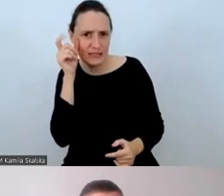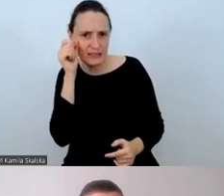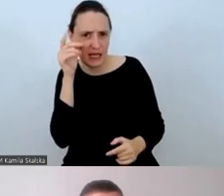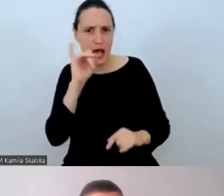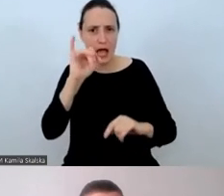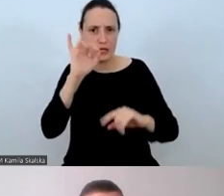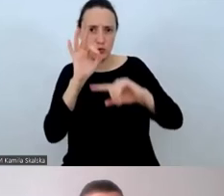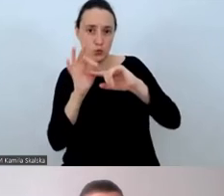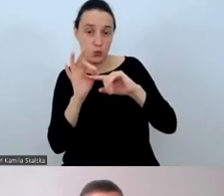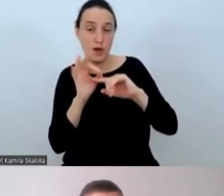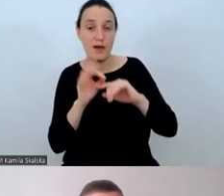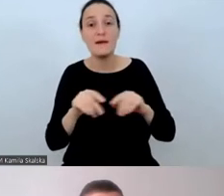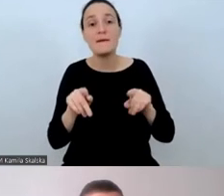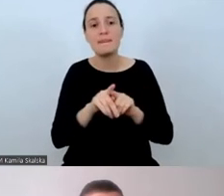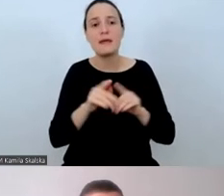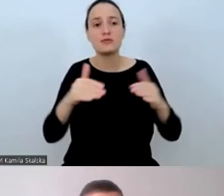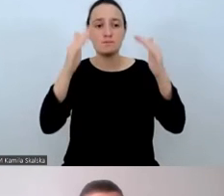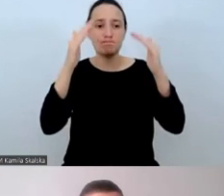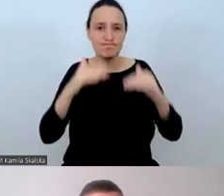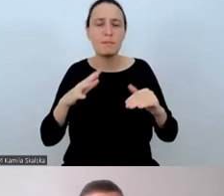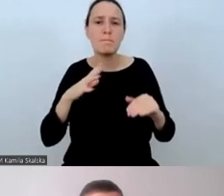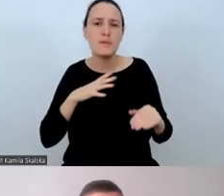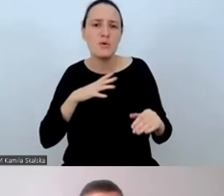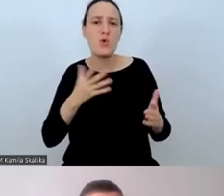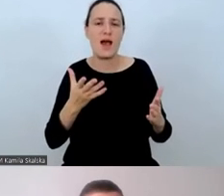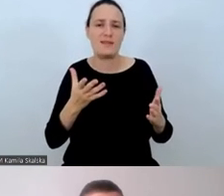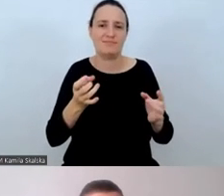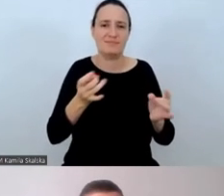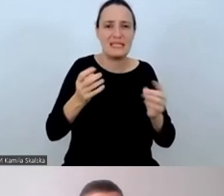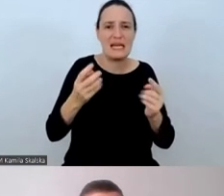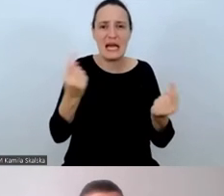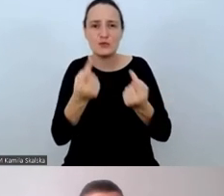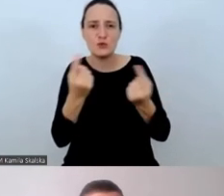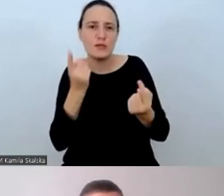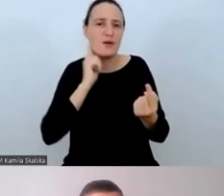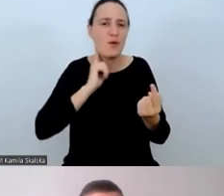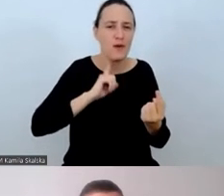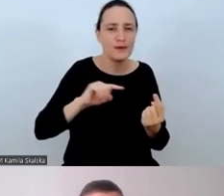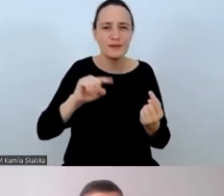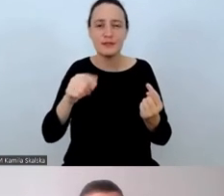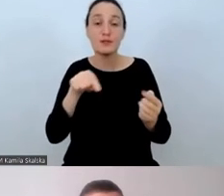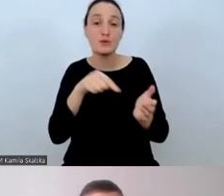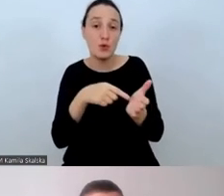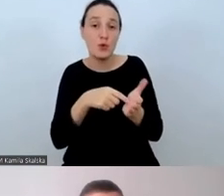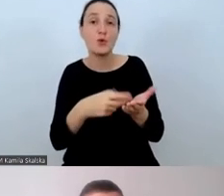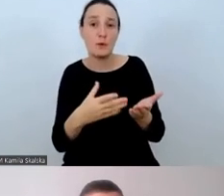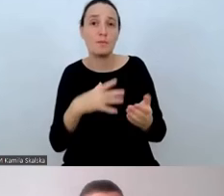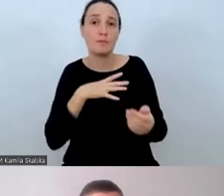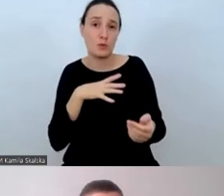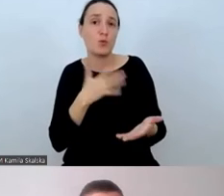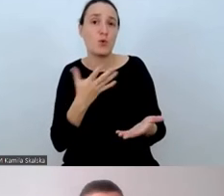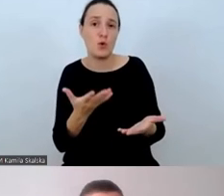Użyliśmy również scenariuszowej gry fabularnej, gdzie również użyliśmy